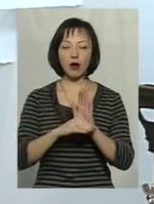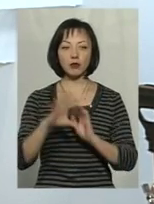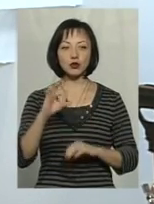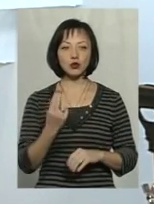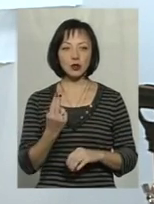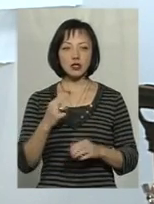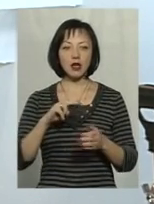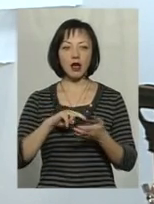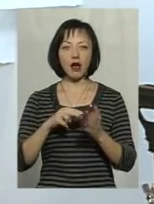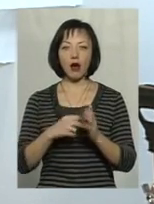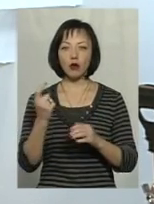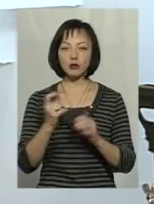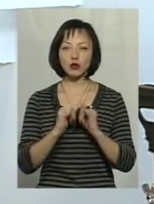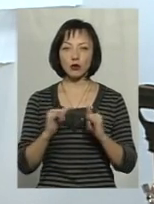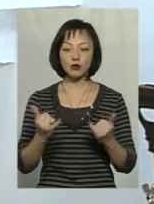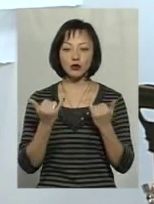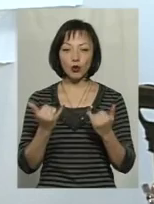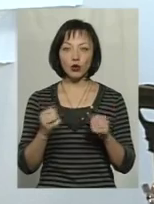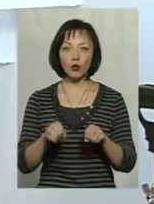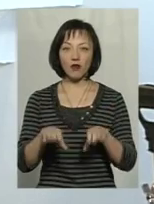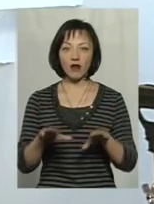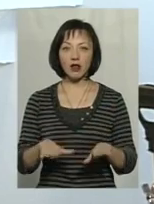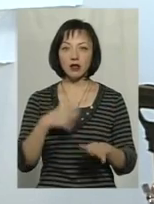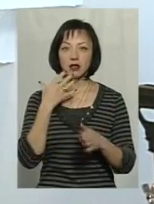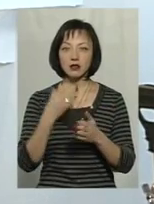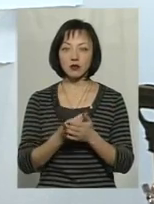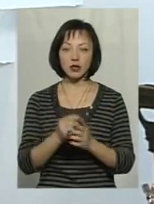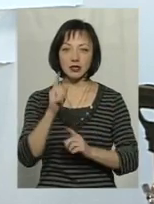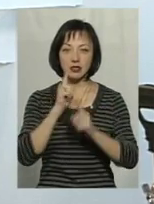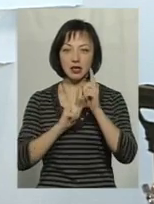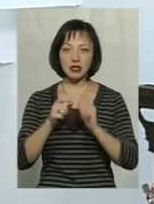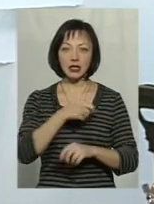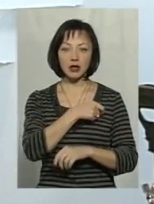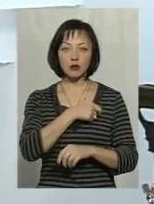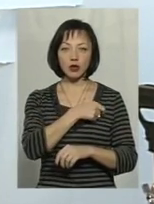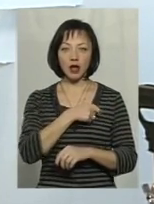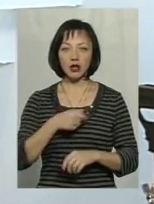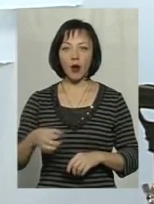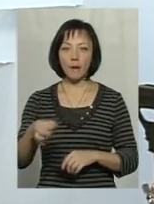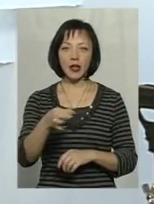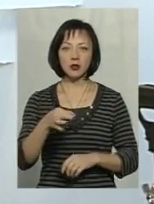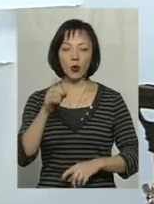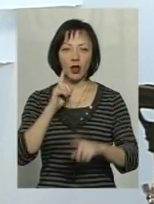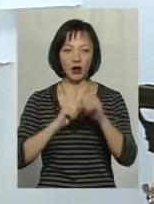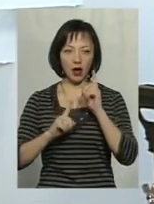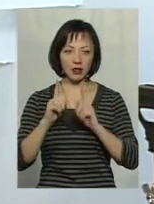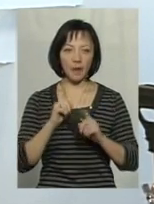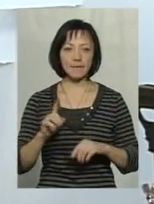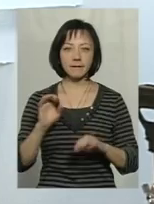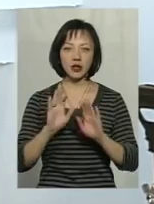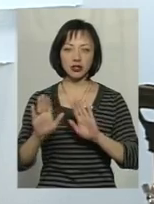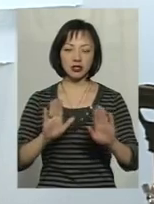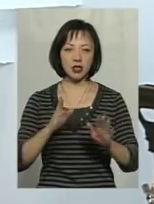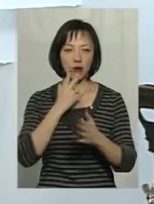розвитку, яку щойно ухвалили на своїй черговій сесії депутати Хмельницької обласної ради. Прошу